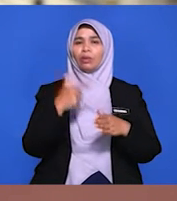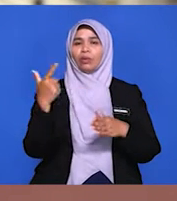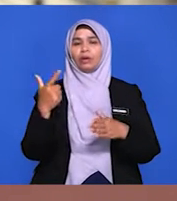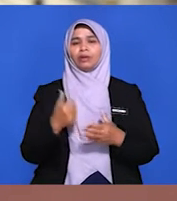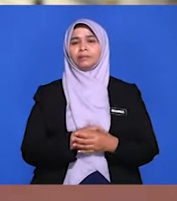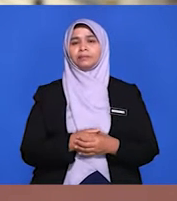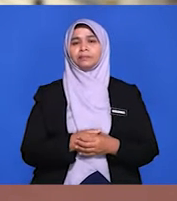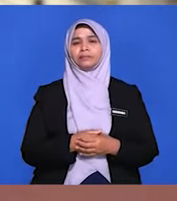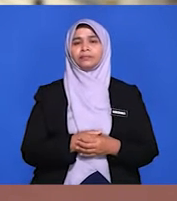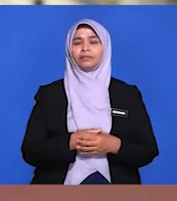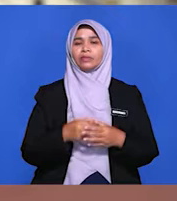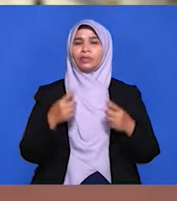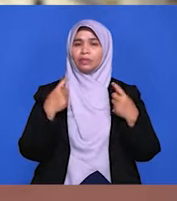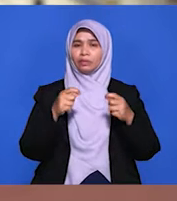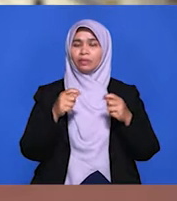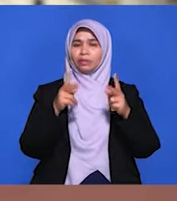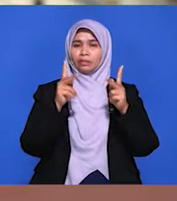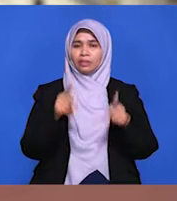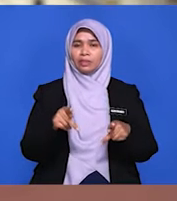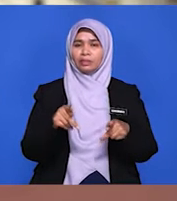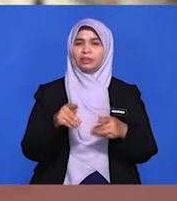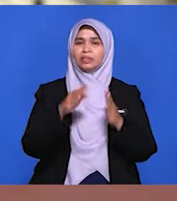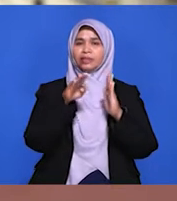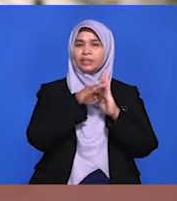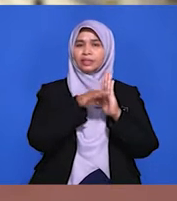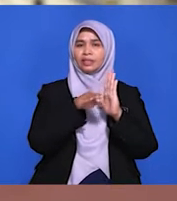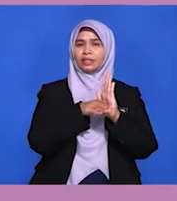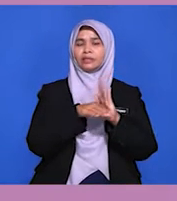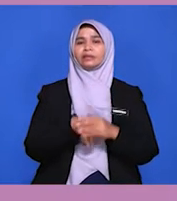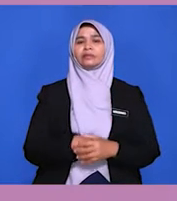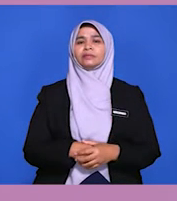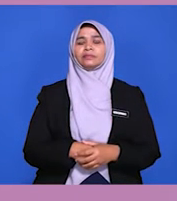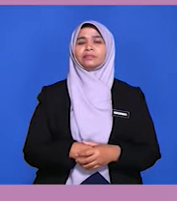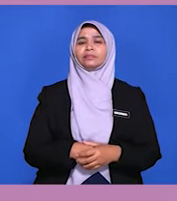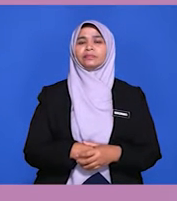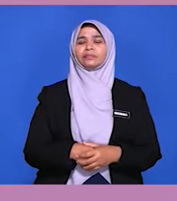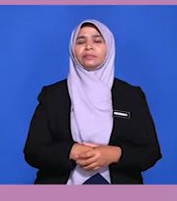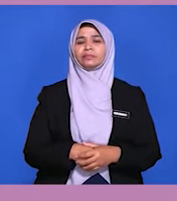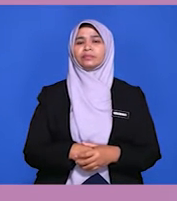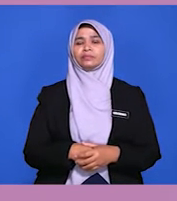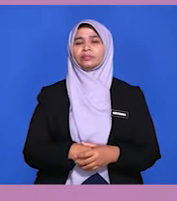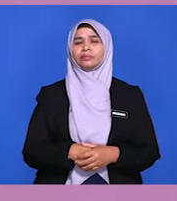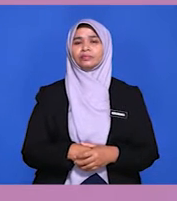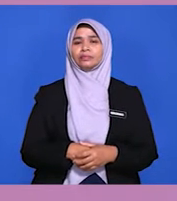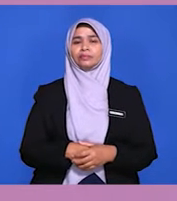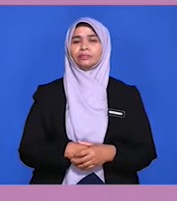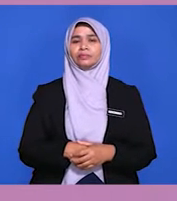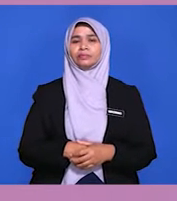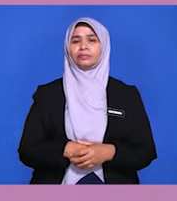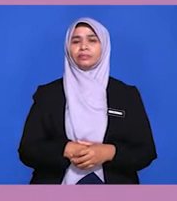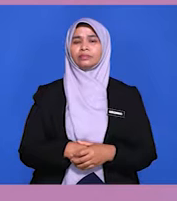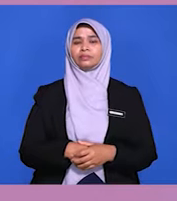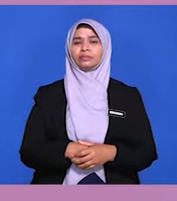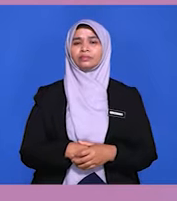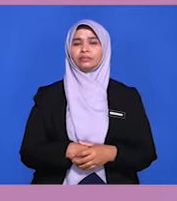diplomatik. Cuba pelajar senaraikan idea-idea yang bersesuaian. Baiklah, Cikgu terangkan. Antara idea